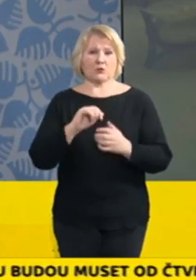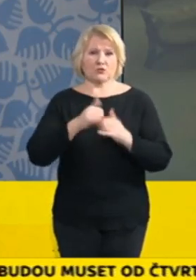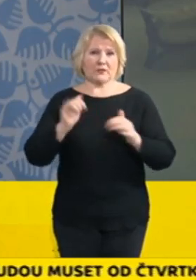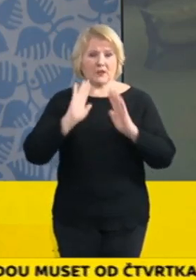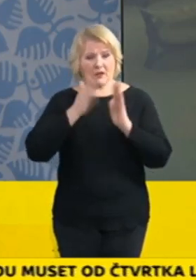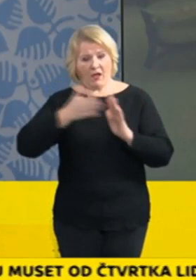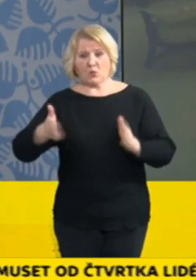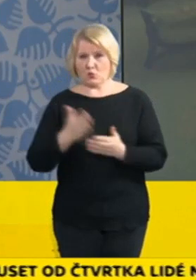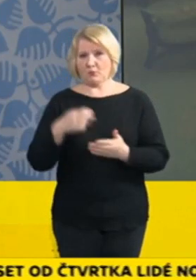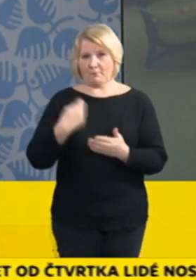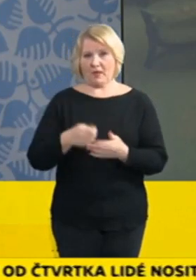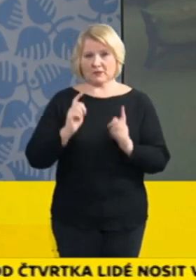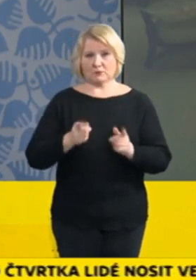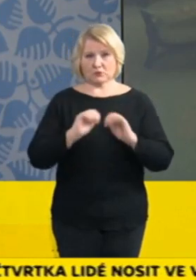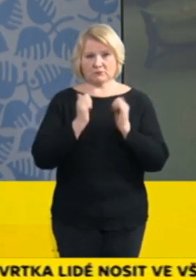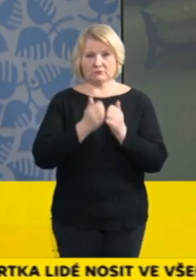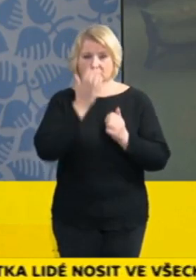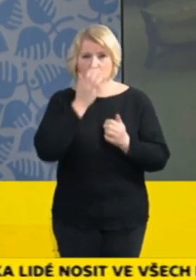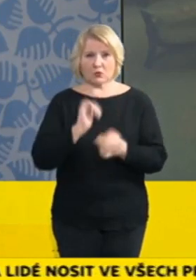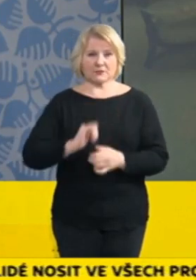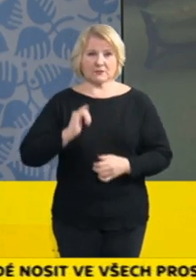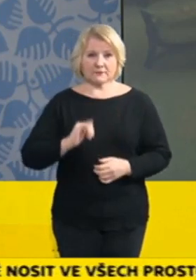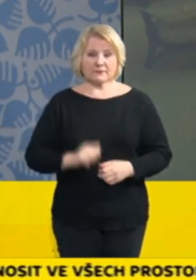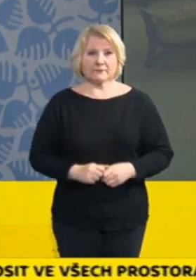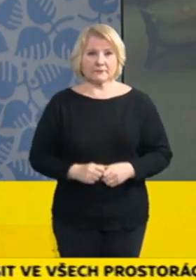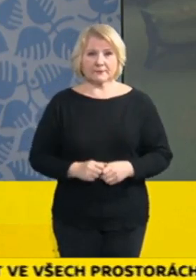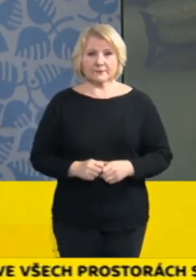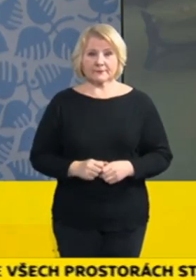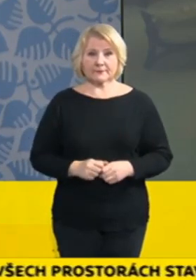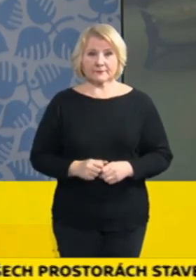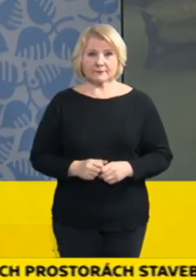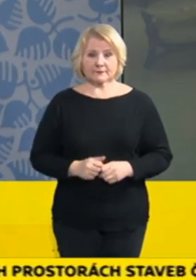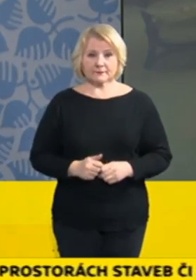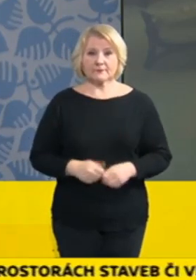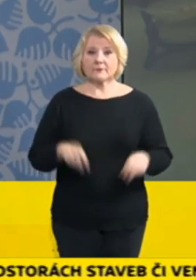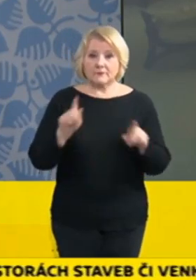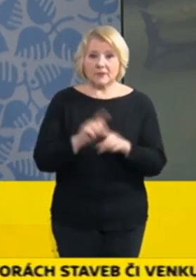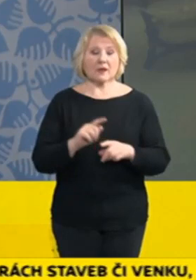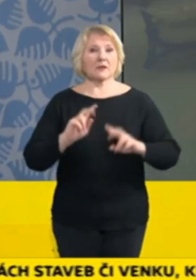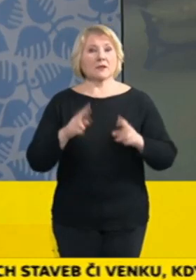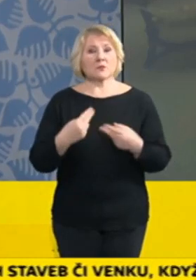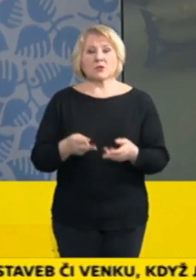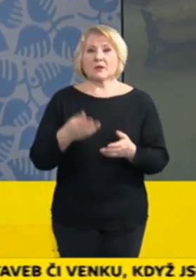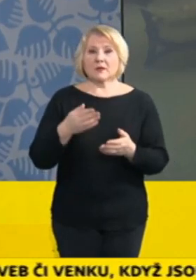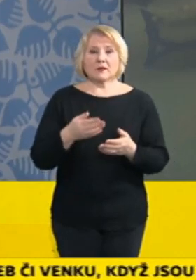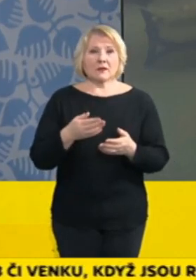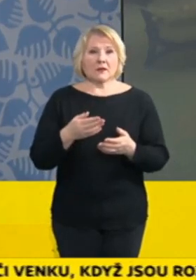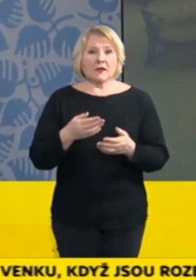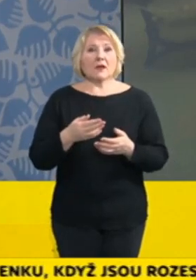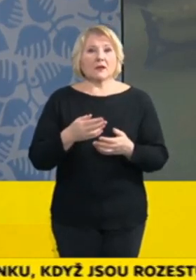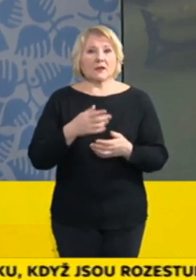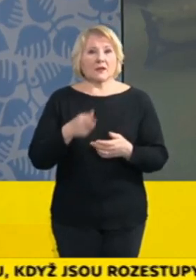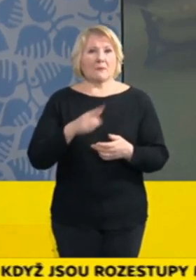vyjmenoval, tak nebude možné nadále považovat v těchto místech